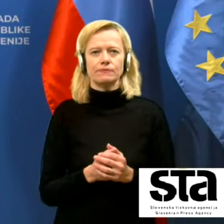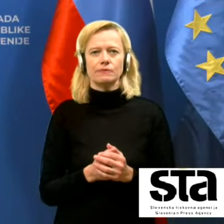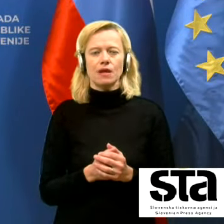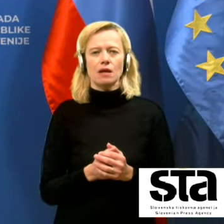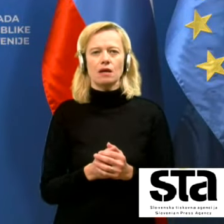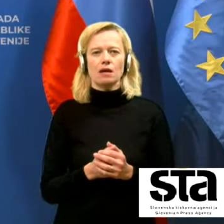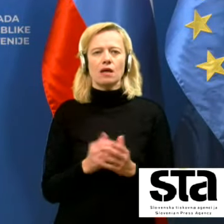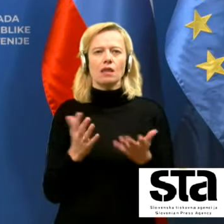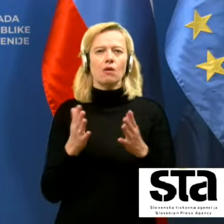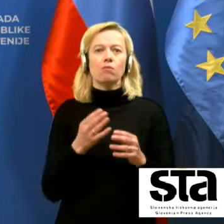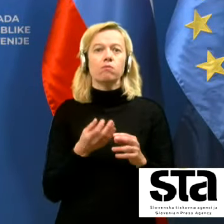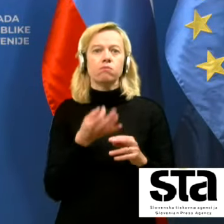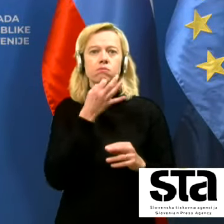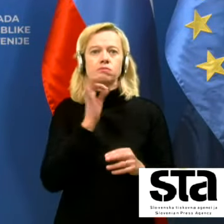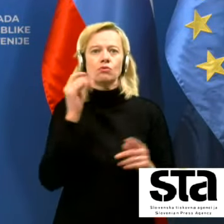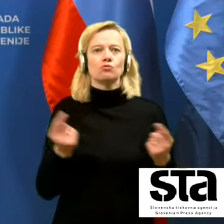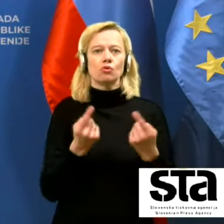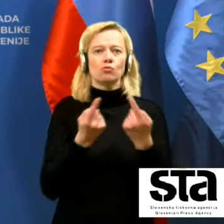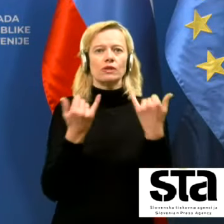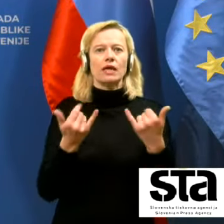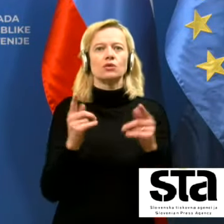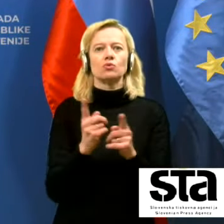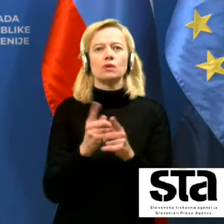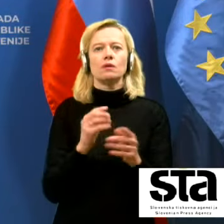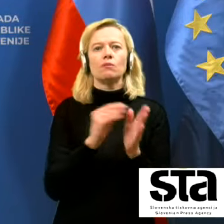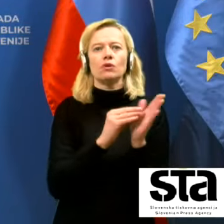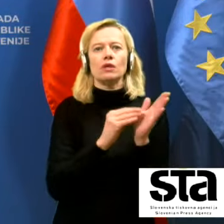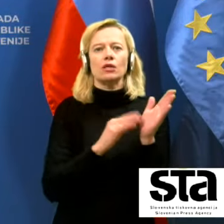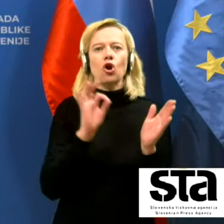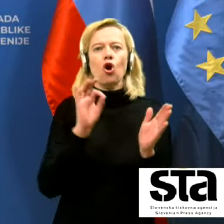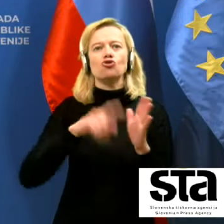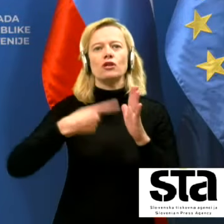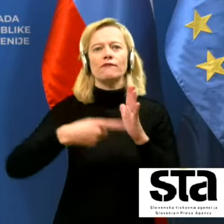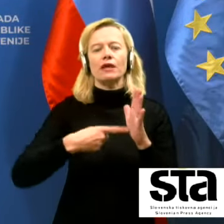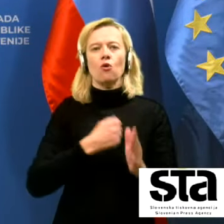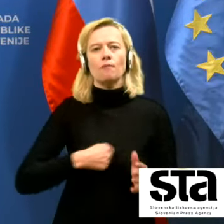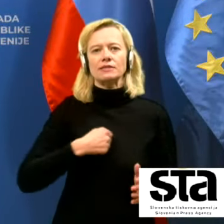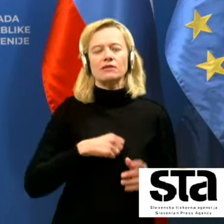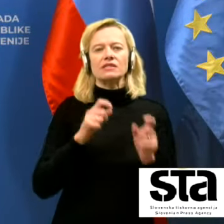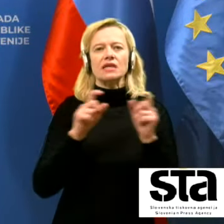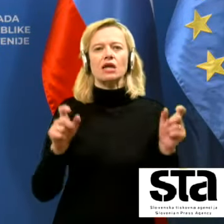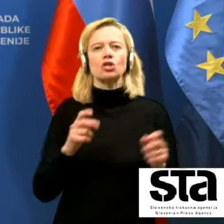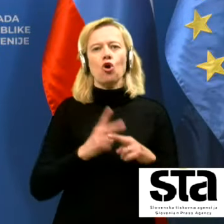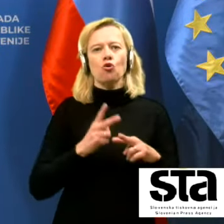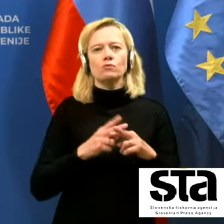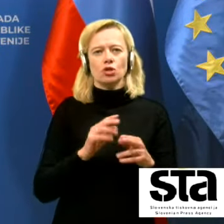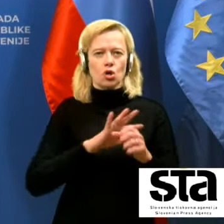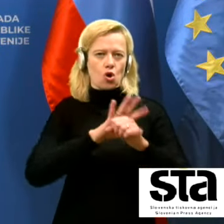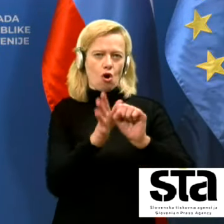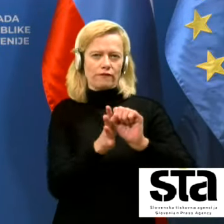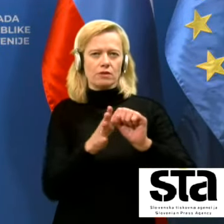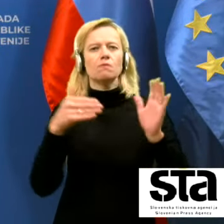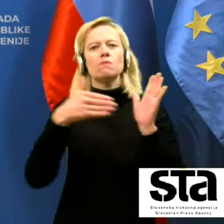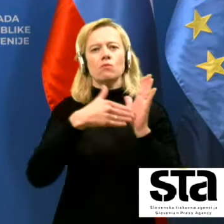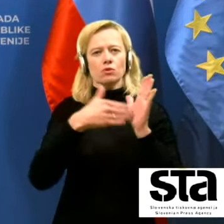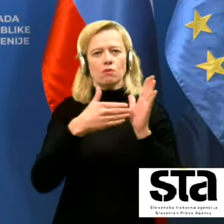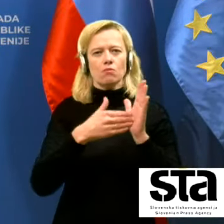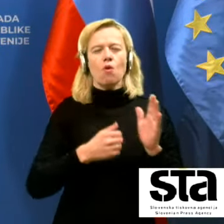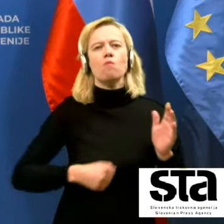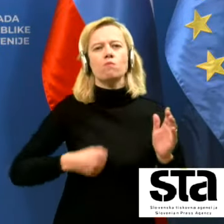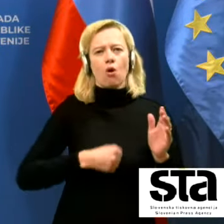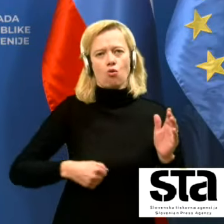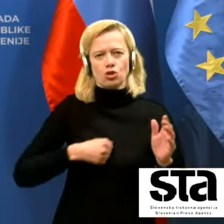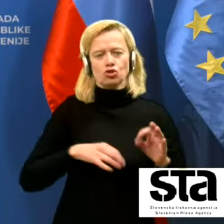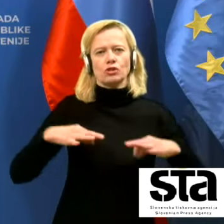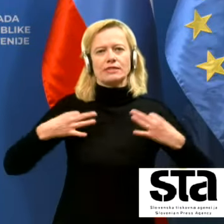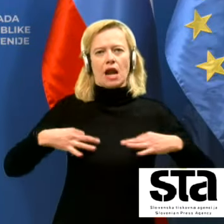Nekoliko bolj spodbudni so danes tudi podatki o številu pacijentov, ki zaradi okužbe s COVID potrebujejo bolnišnično